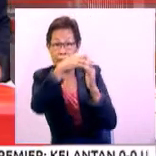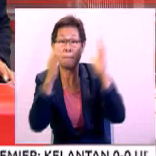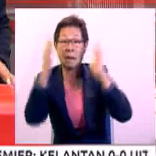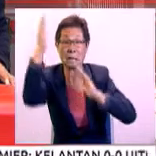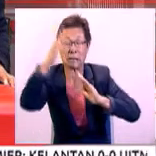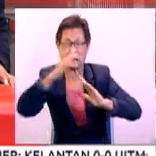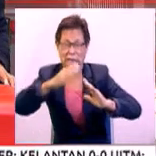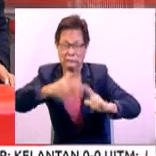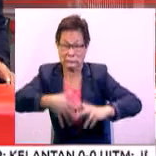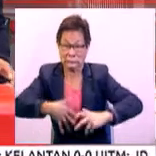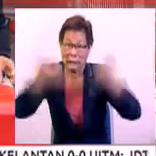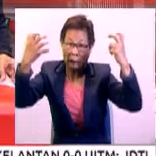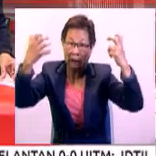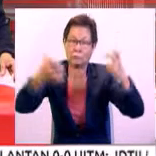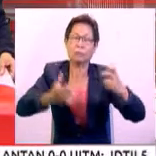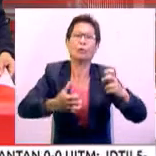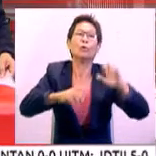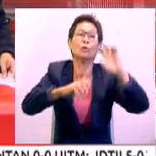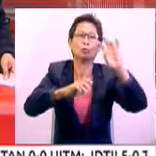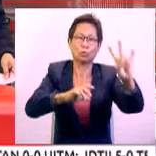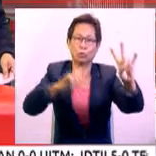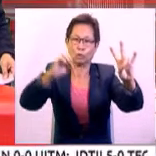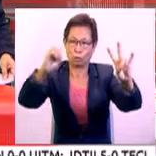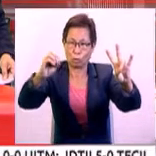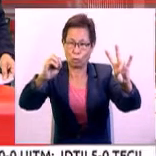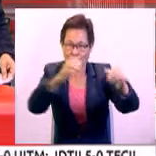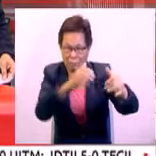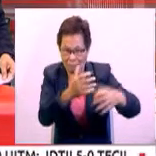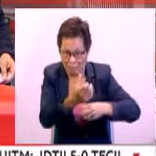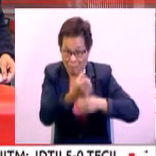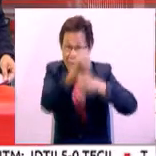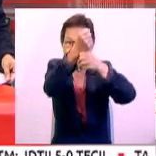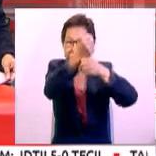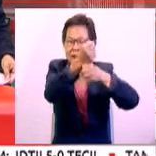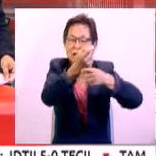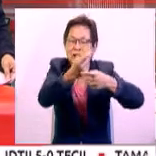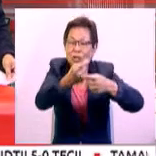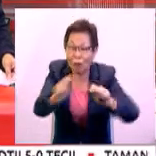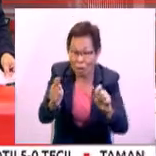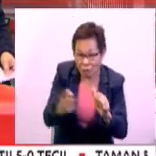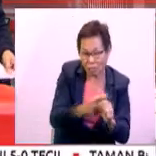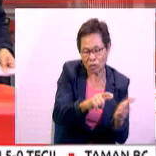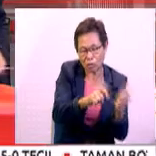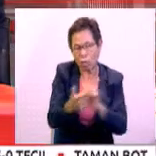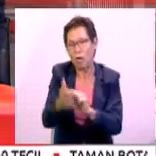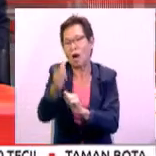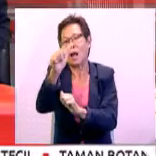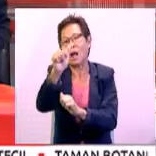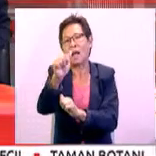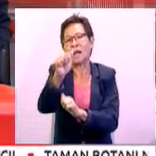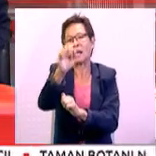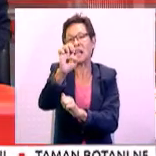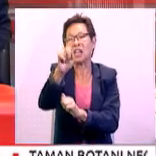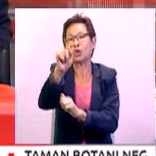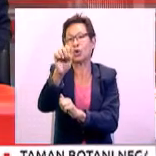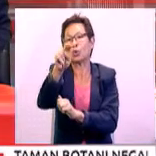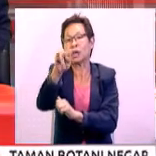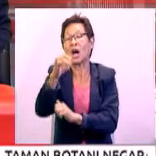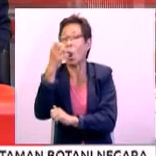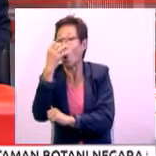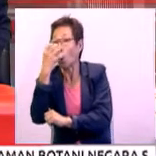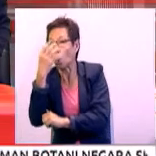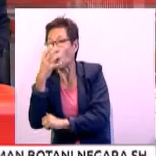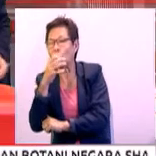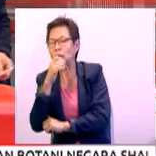garang dengan meletakkan kedudukan 7-0 di depan melalui try pertama oleh Itonia Saukuru. Hong Kong yang